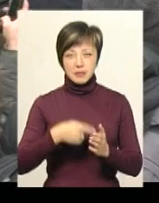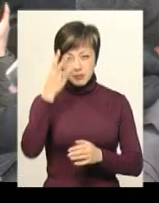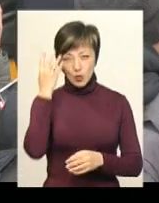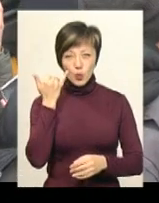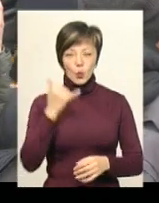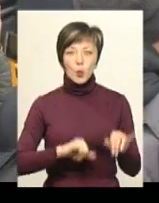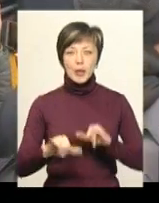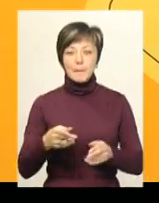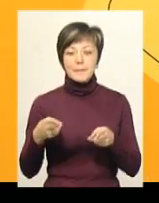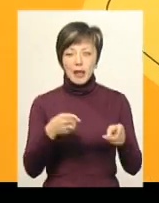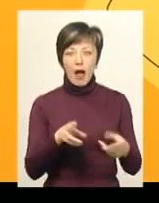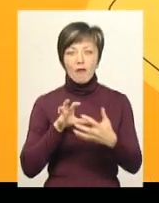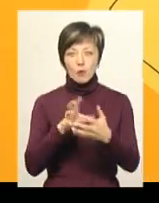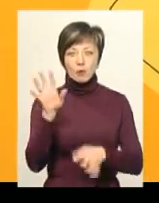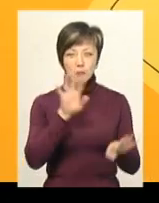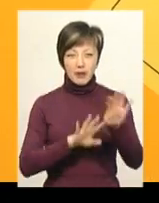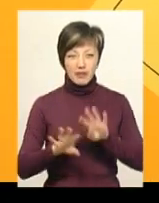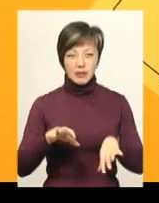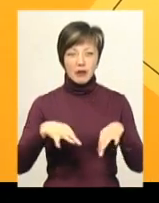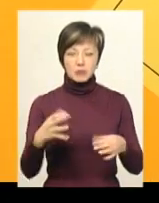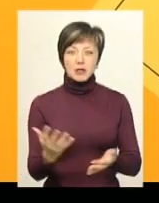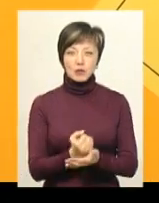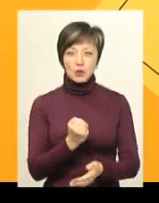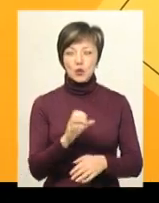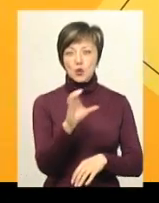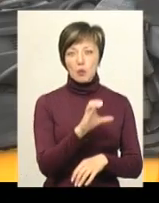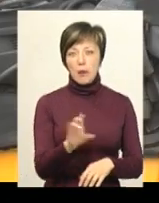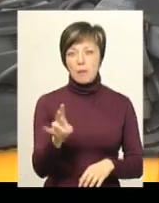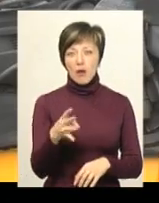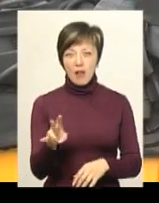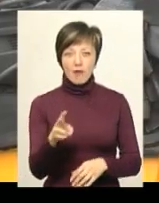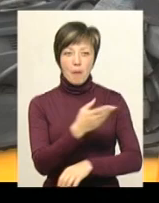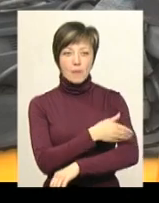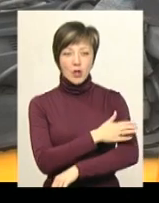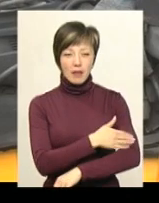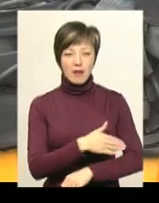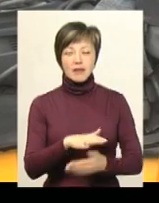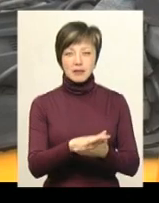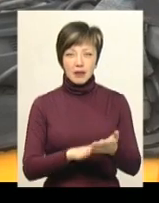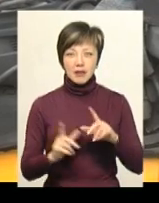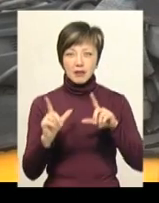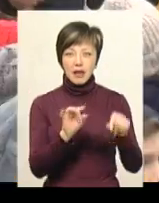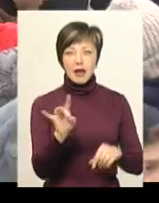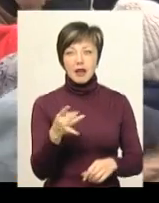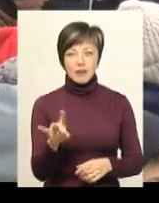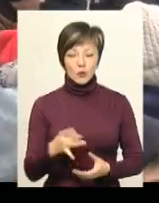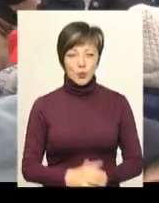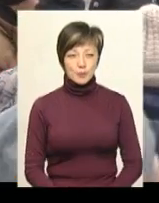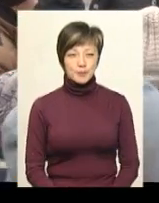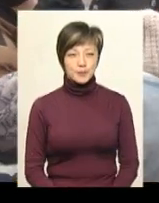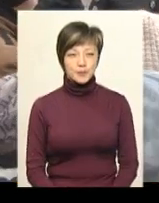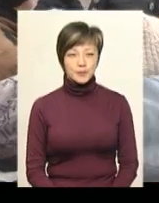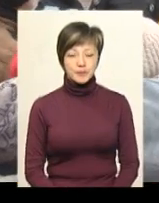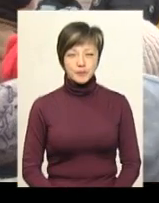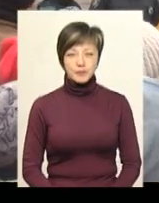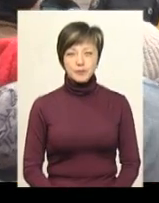куди приїхав автобус «Привед». Своїх водіїв транспорт знайшов у Сумах, Миколаєві та Полтаві. Далі автобус рушить до Рівного. Дарина Денисенко,